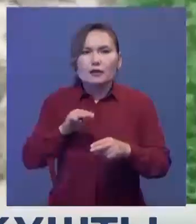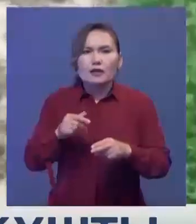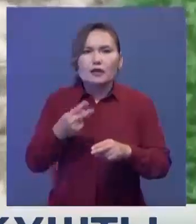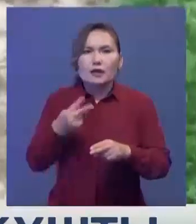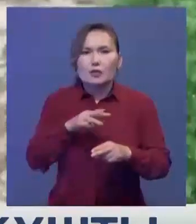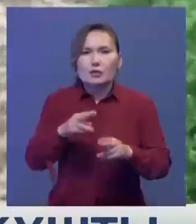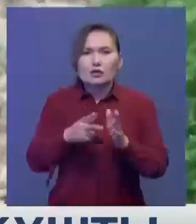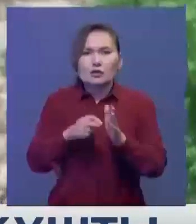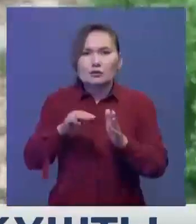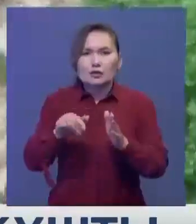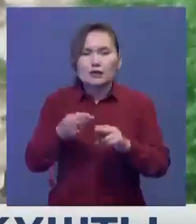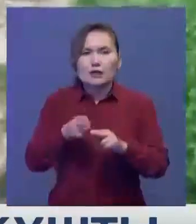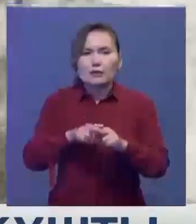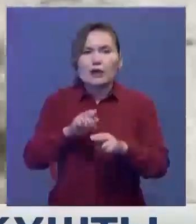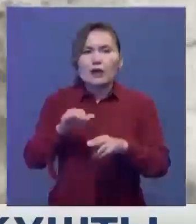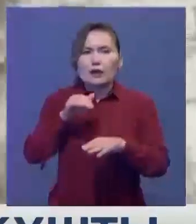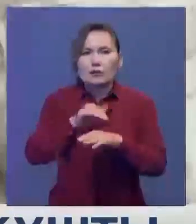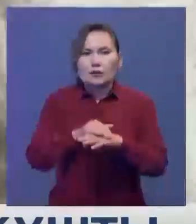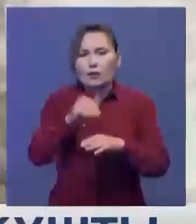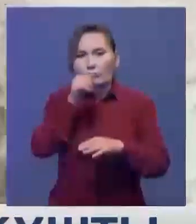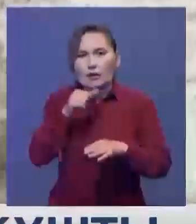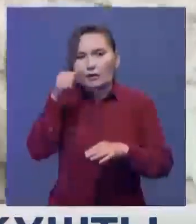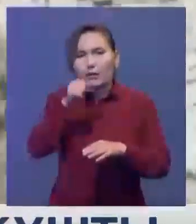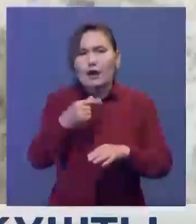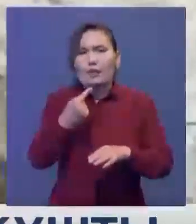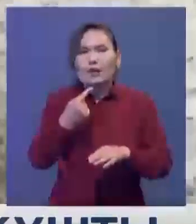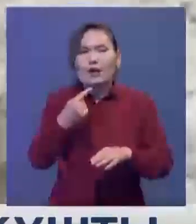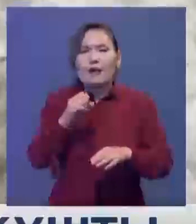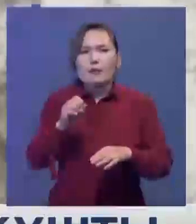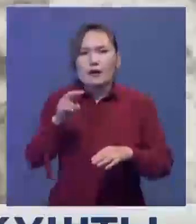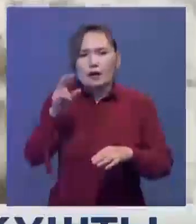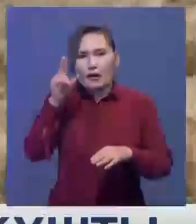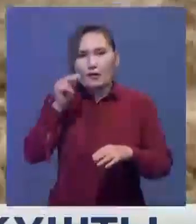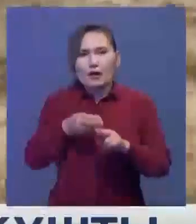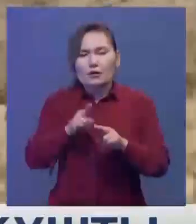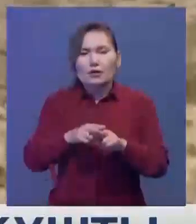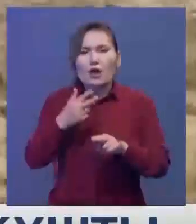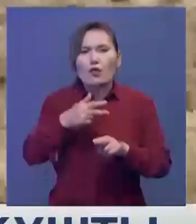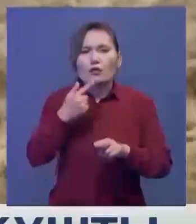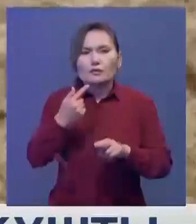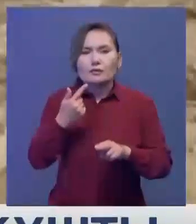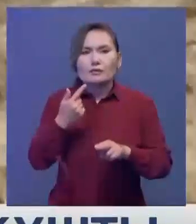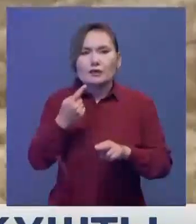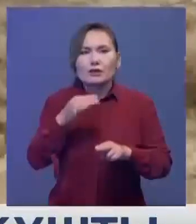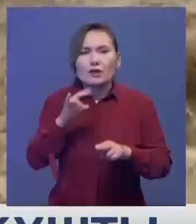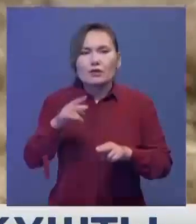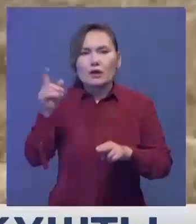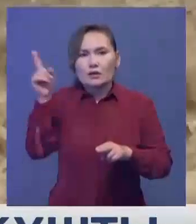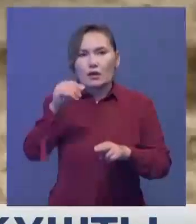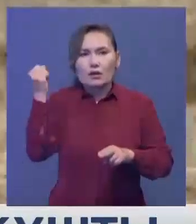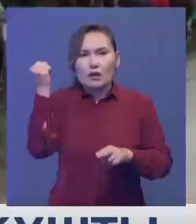800 мүн тенген ғұрай. Ресмей есеп кез сәйкес, бұл тұрғы бірінші сәуірден бейлғы 31-ші науырызына дейін найзағайдан